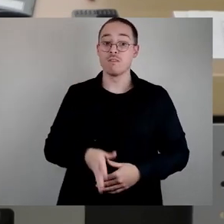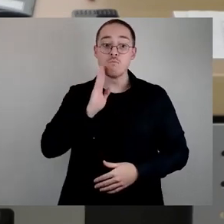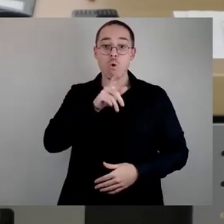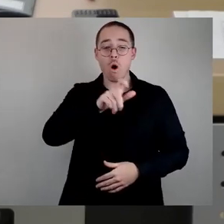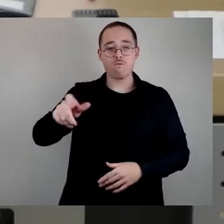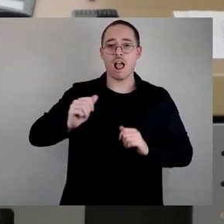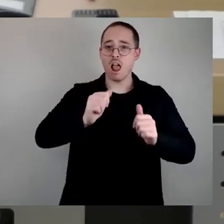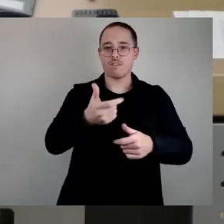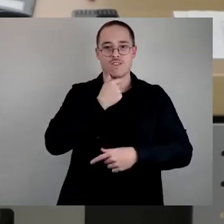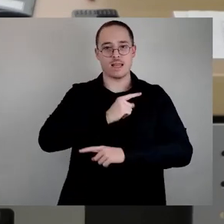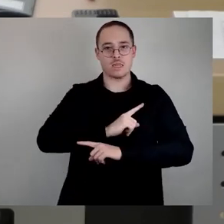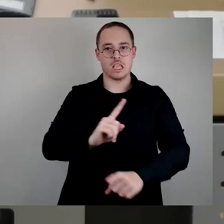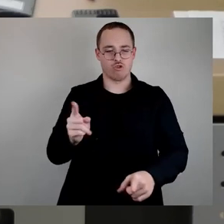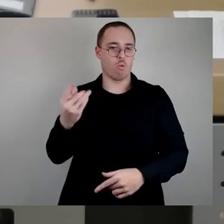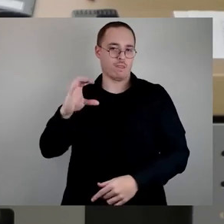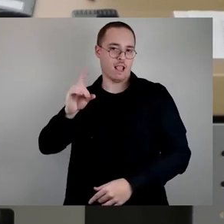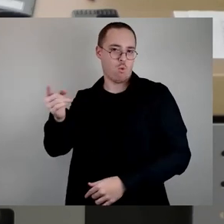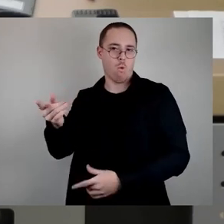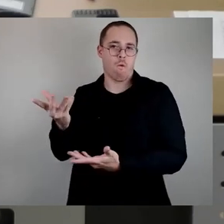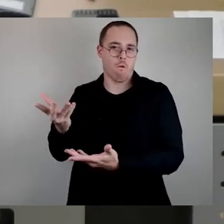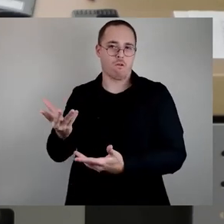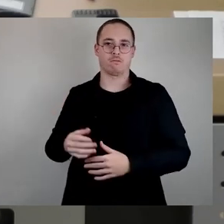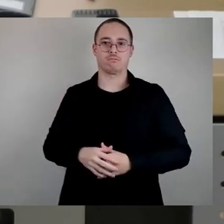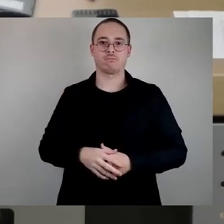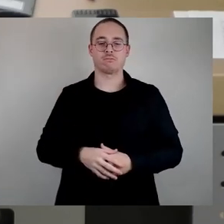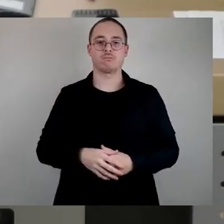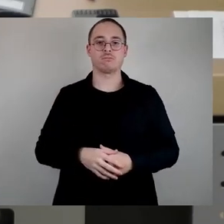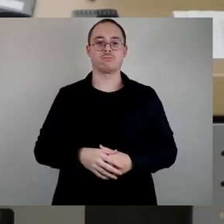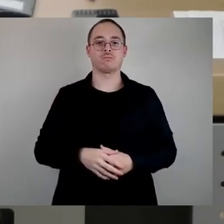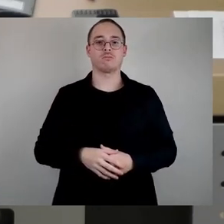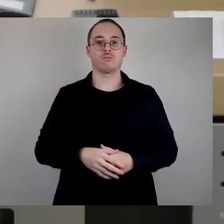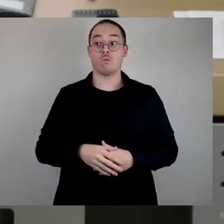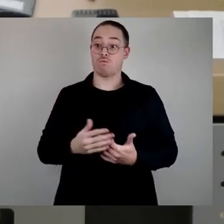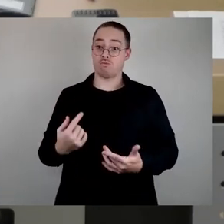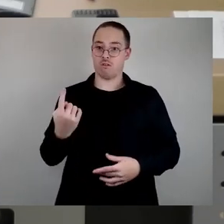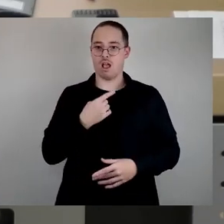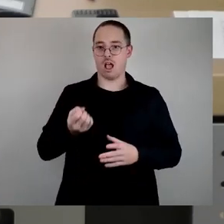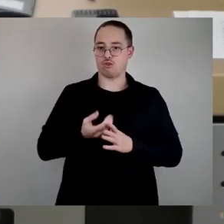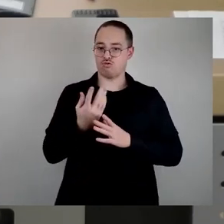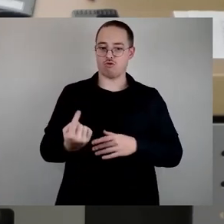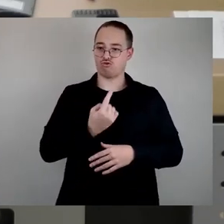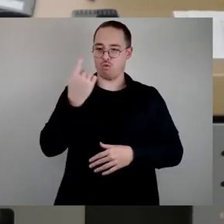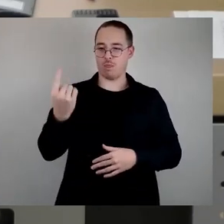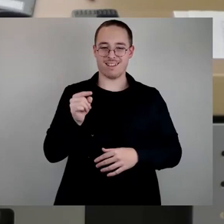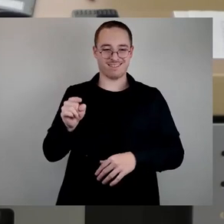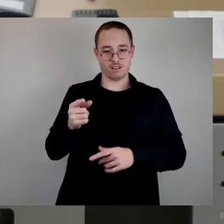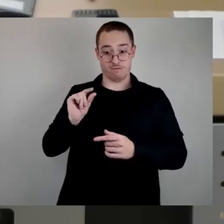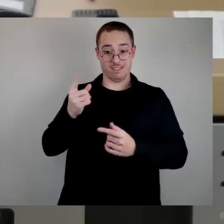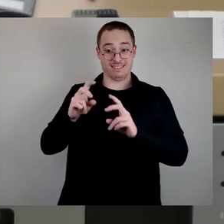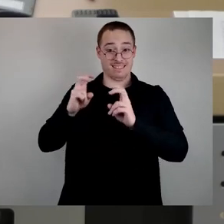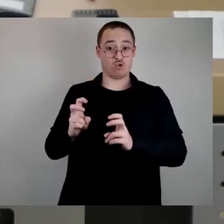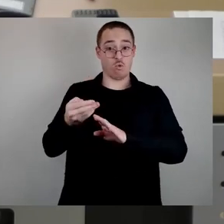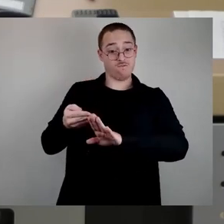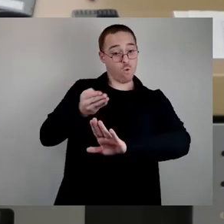Dadurch hat die Verwaltung sich herabgelassen durch unsere Aktuelle Stunde und schnell noch vor dieser Sitzung eine Vorlage in den Gremium